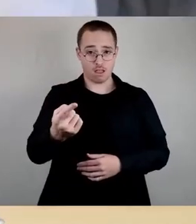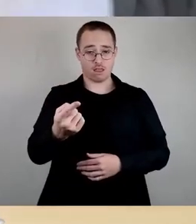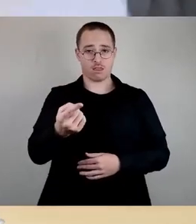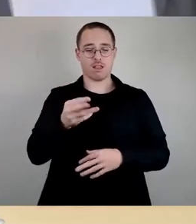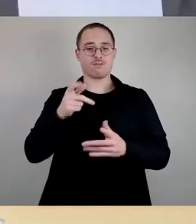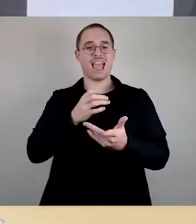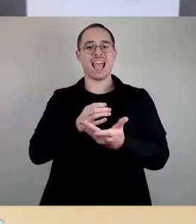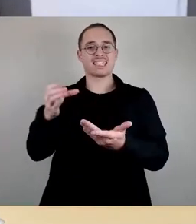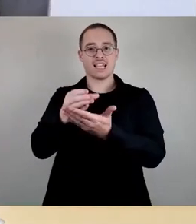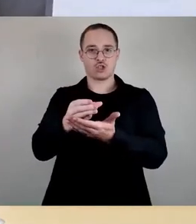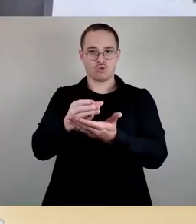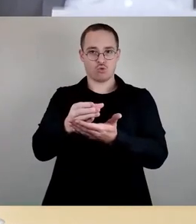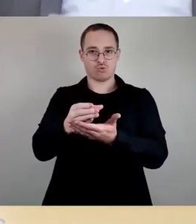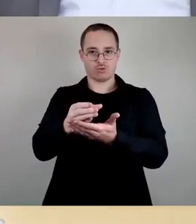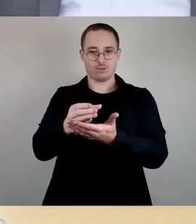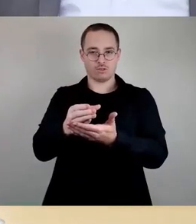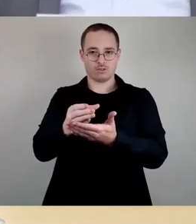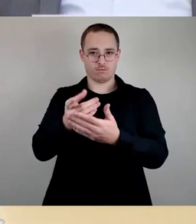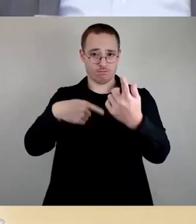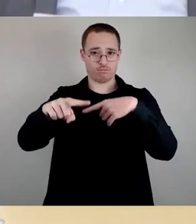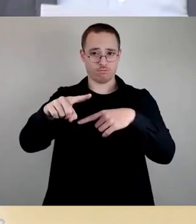einen Ersetzungsantrag vorliegen, CDU.